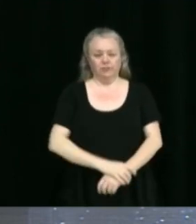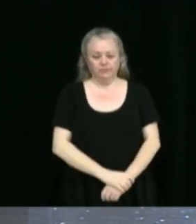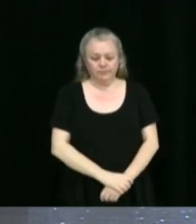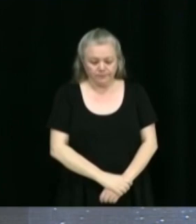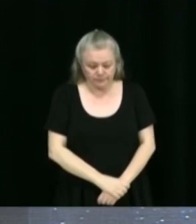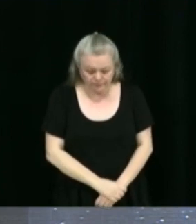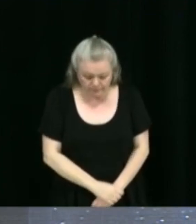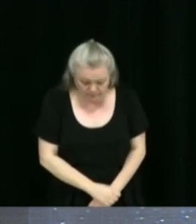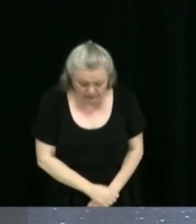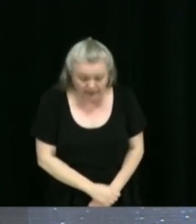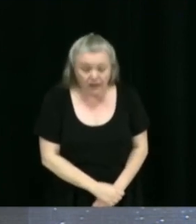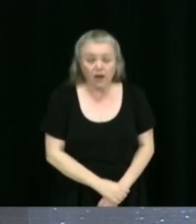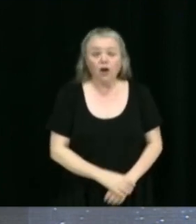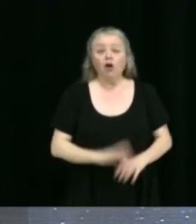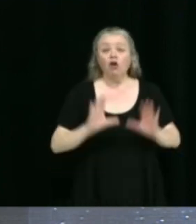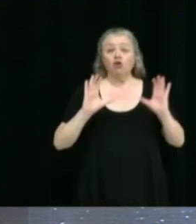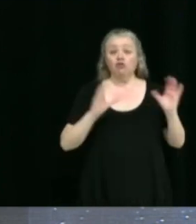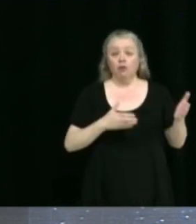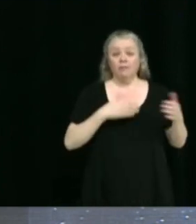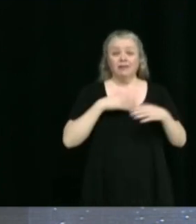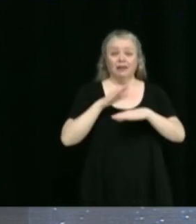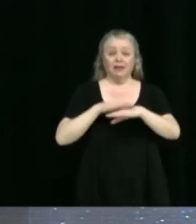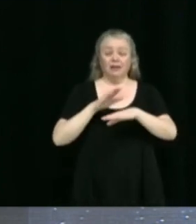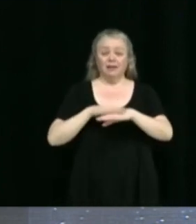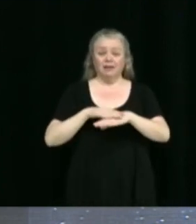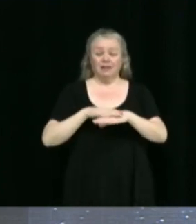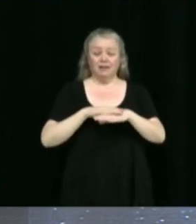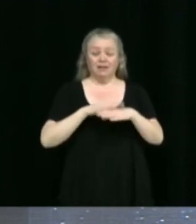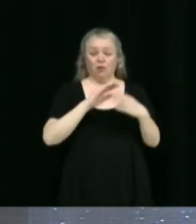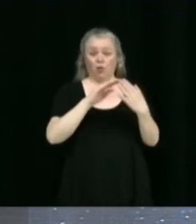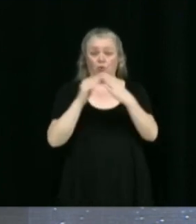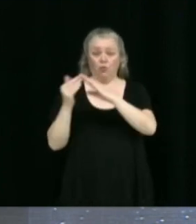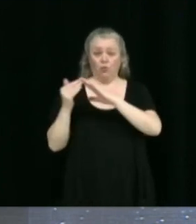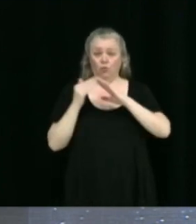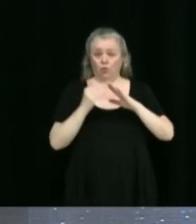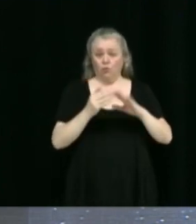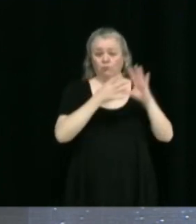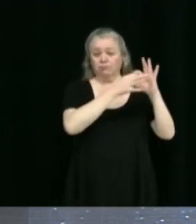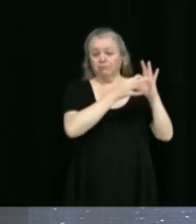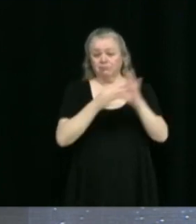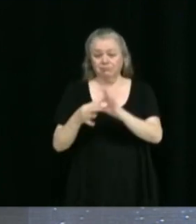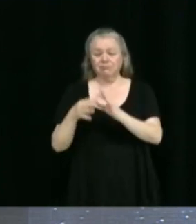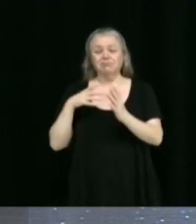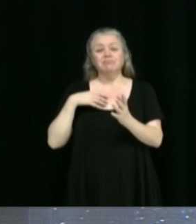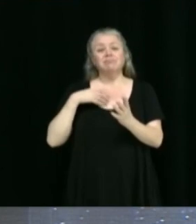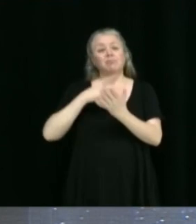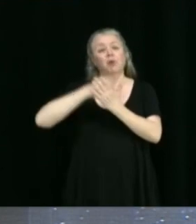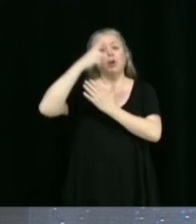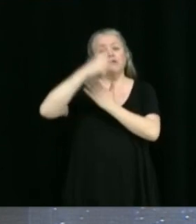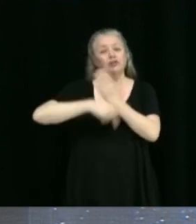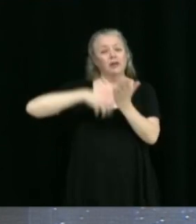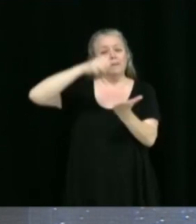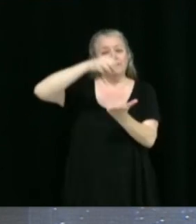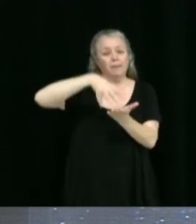Rapport du comité consultatif d'urbanisme de la Ville de Vitréville relatif à des projets ayant trait au plan d'implantation et d